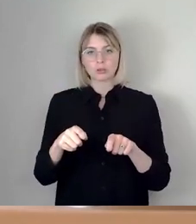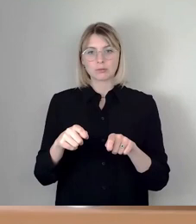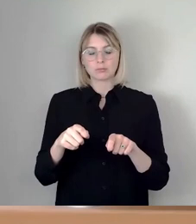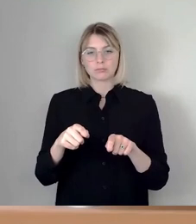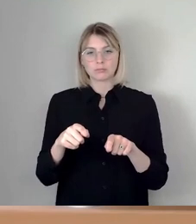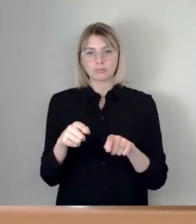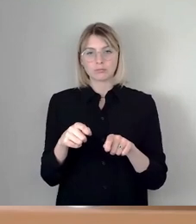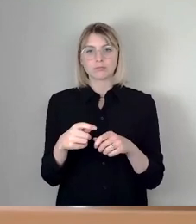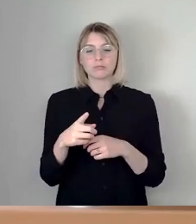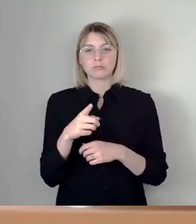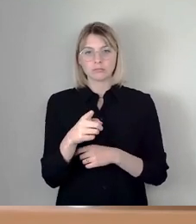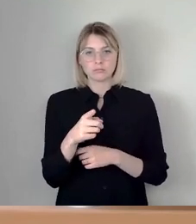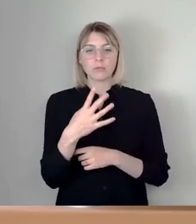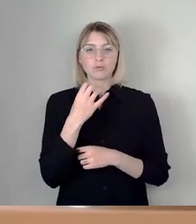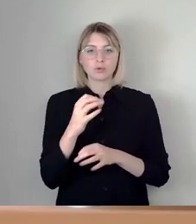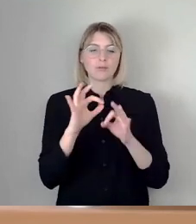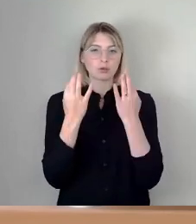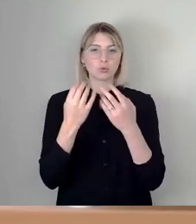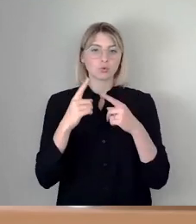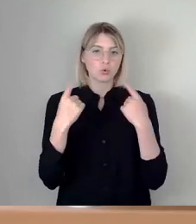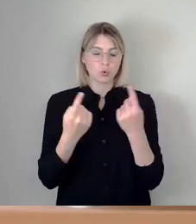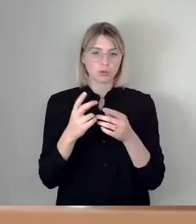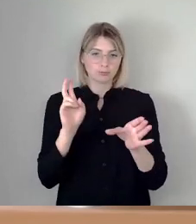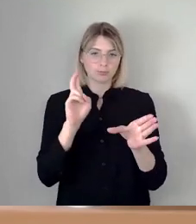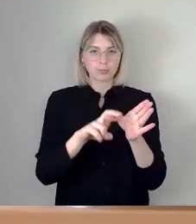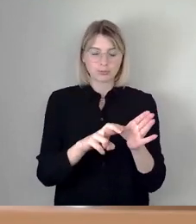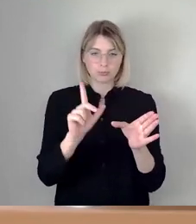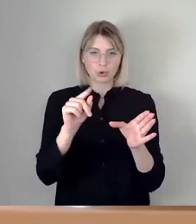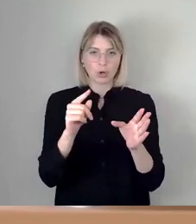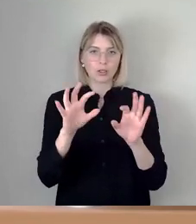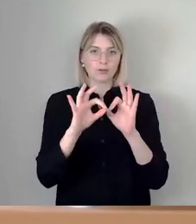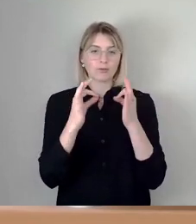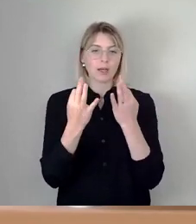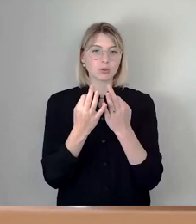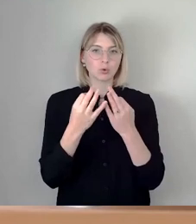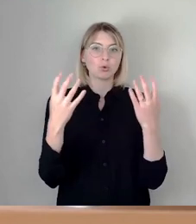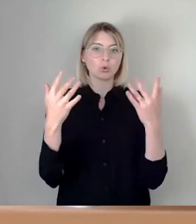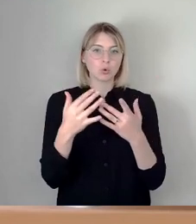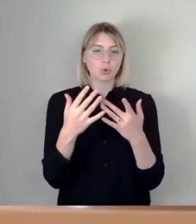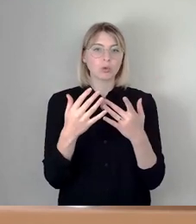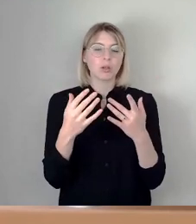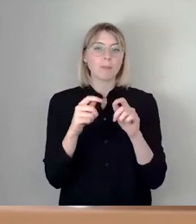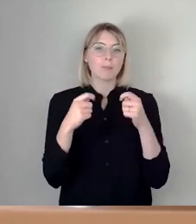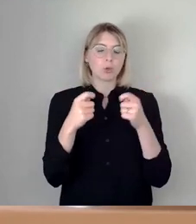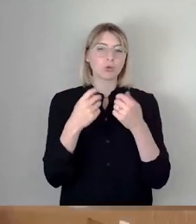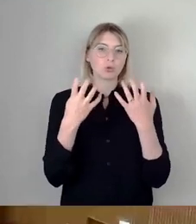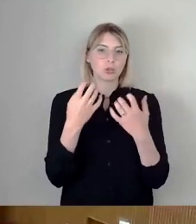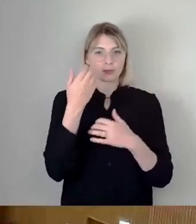Fraktionsrunde einsteigen und beginnen mit der Fraktion Grüne Bündnis 90 und da macht Thomas Löser los.